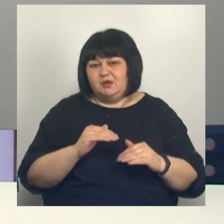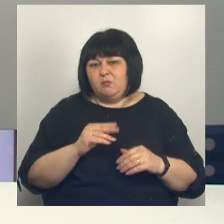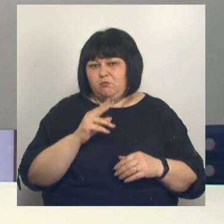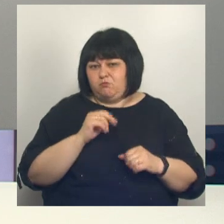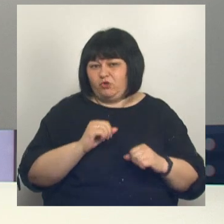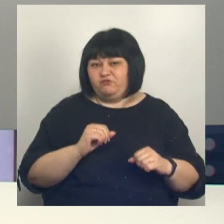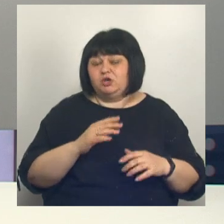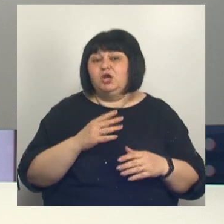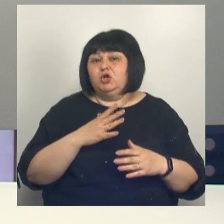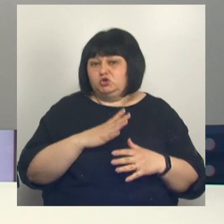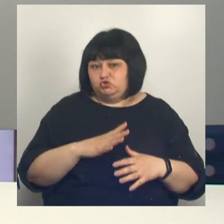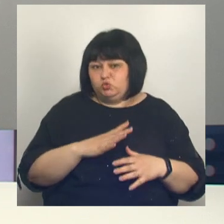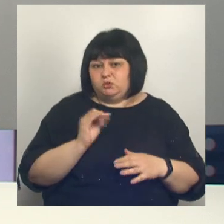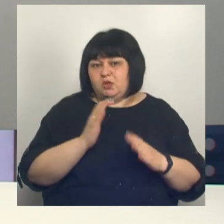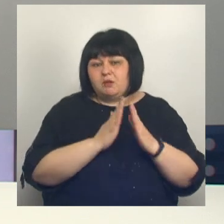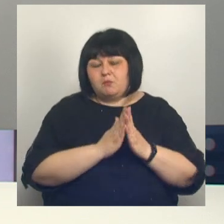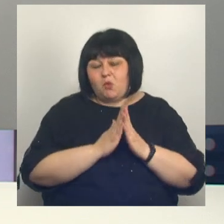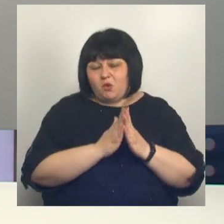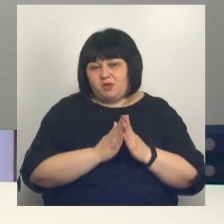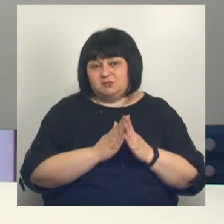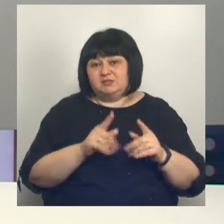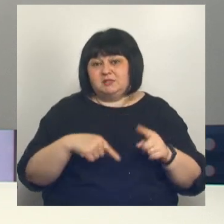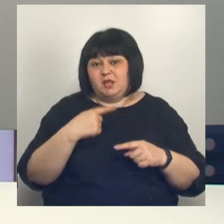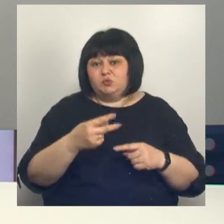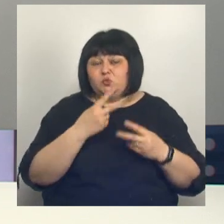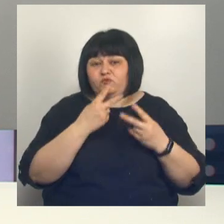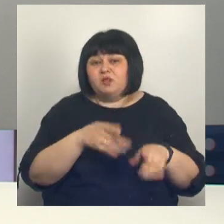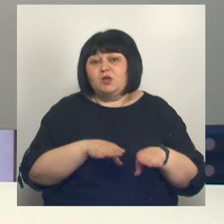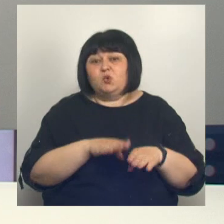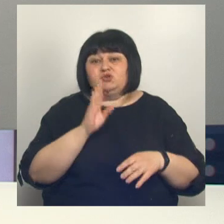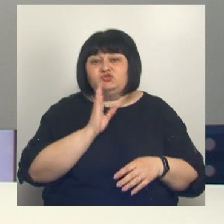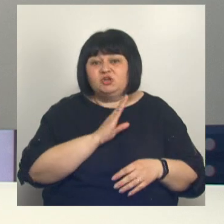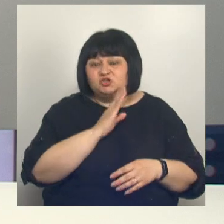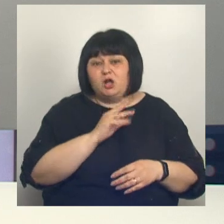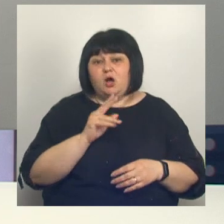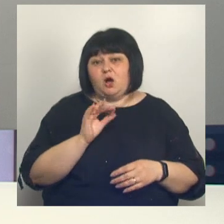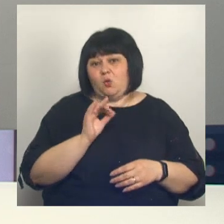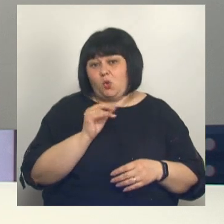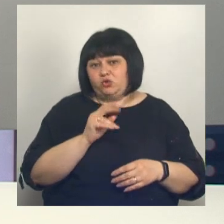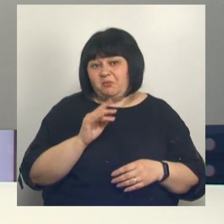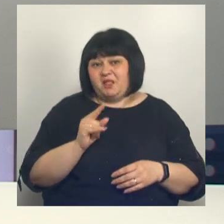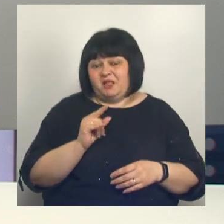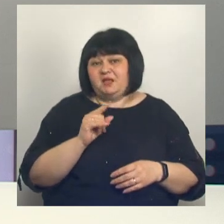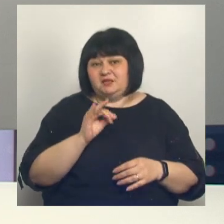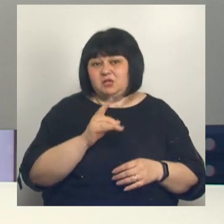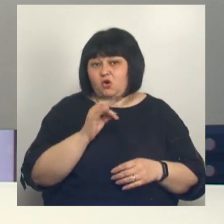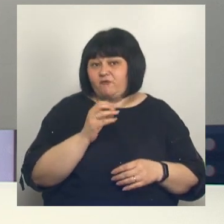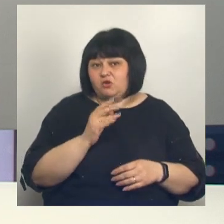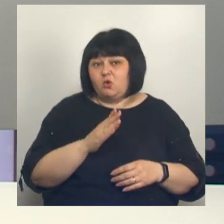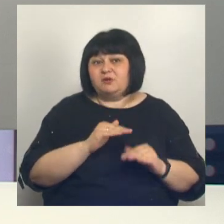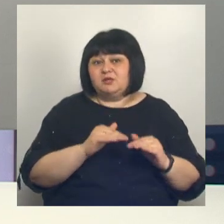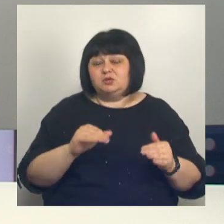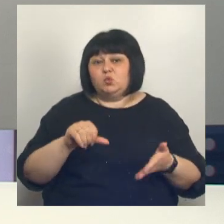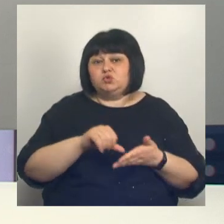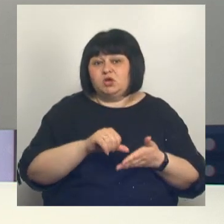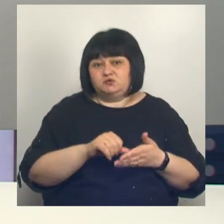молятся. Следующий сюжет именно о такой женщине. Двое сыновей – Людмила и Заровенек – сейчас участвуют в специальной военной операции. Ушли